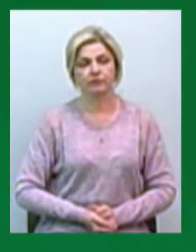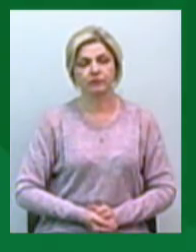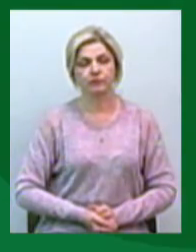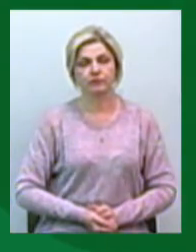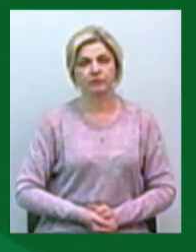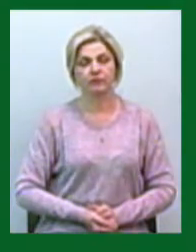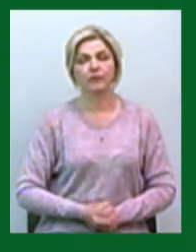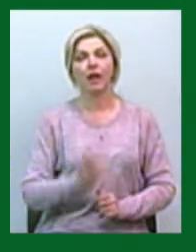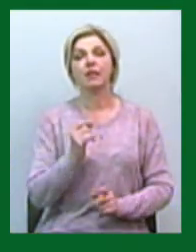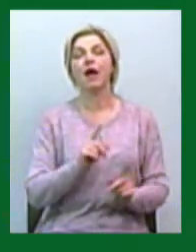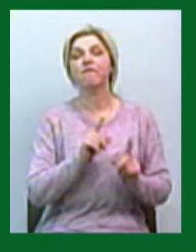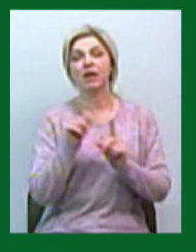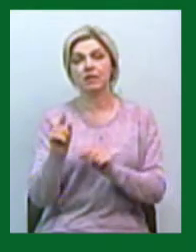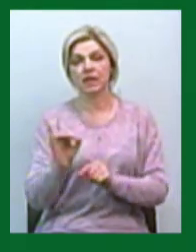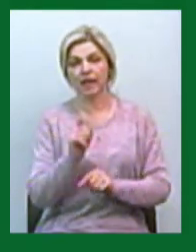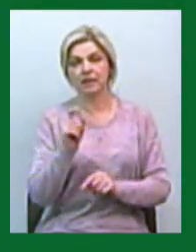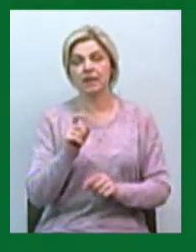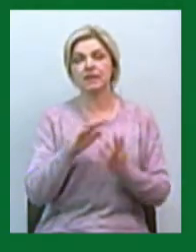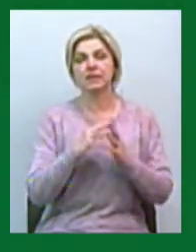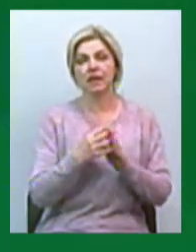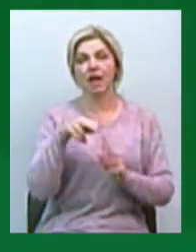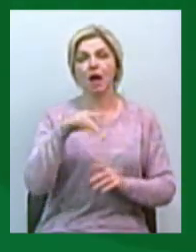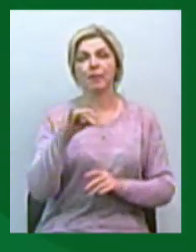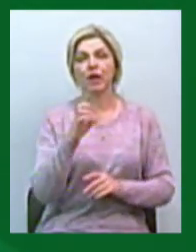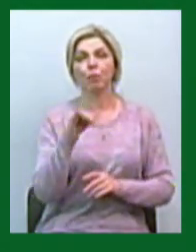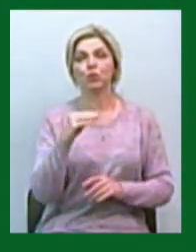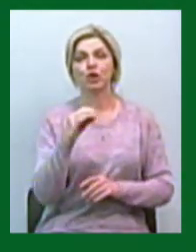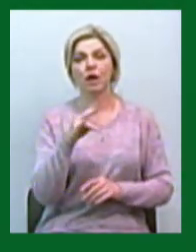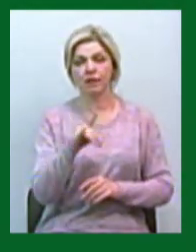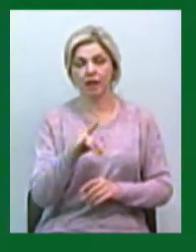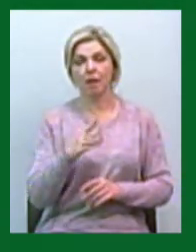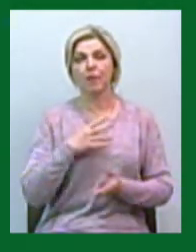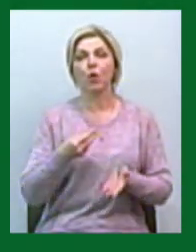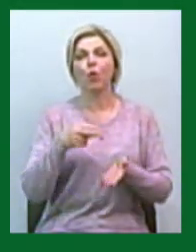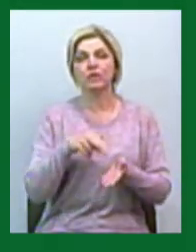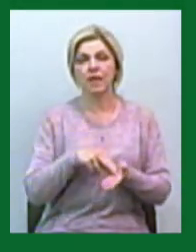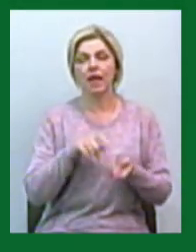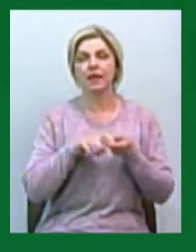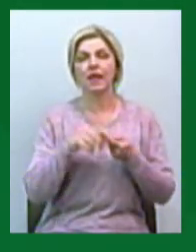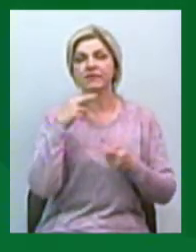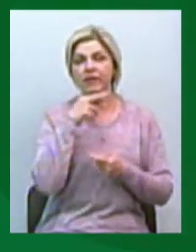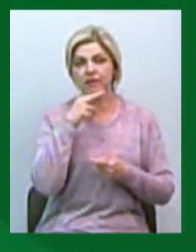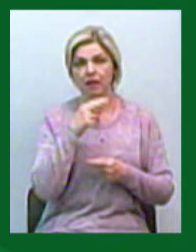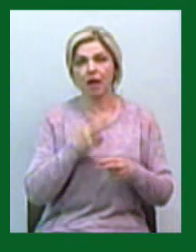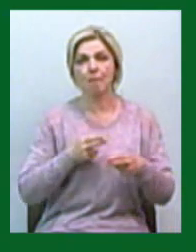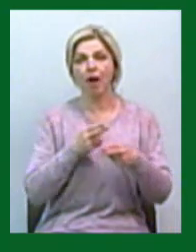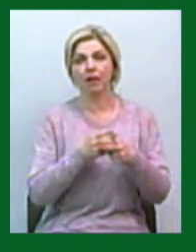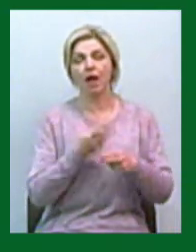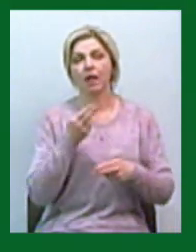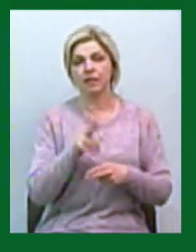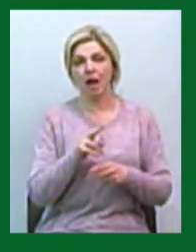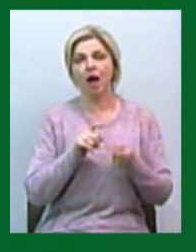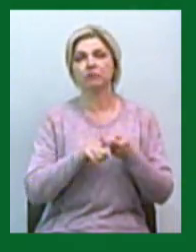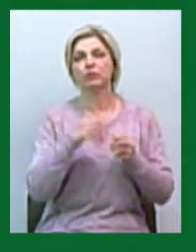На виїзді із села Прибужани в напрямку села Яструбинове встановлено дезінфекційний бар'єр для знезараження